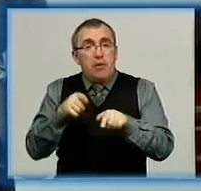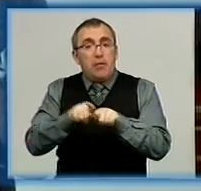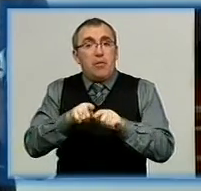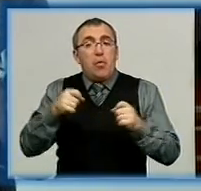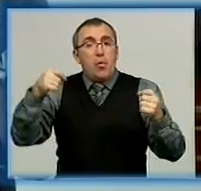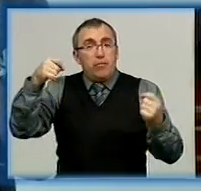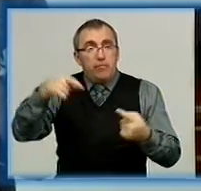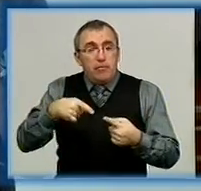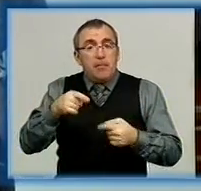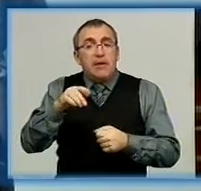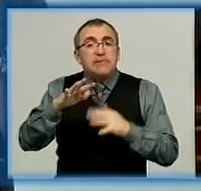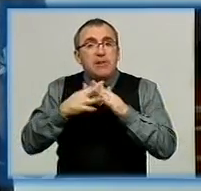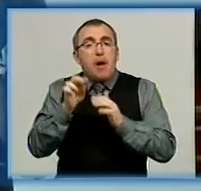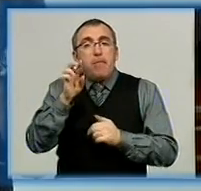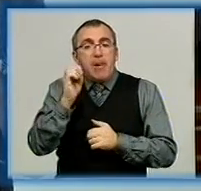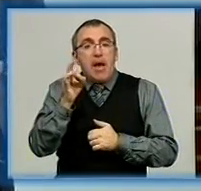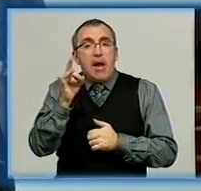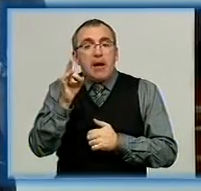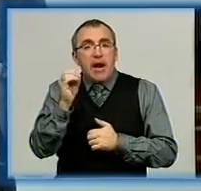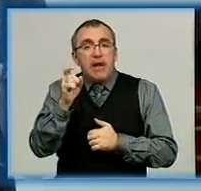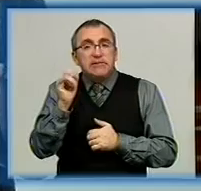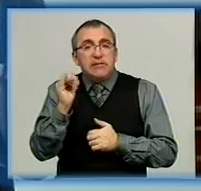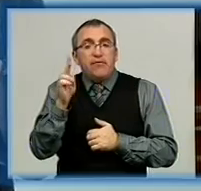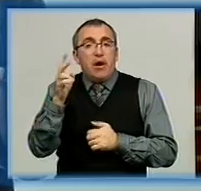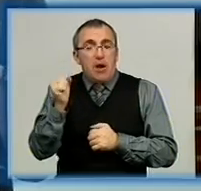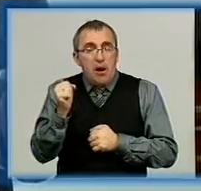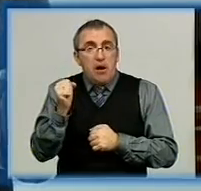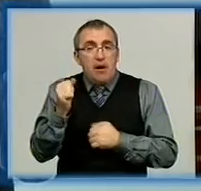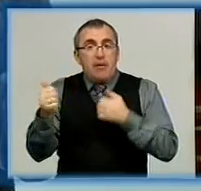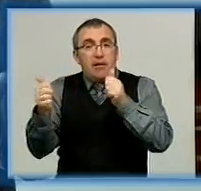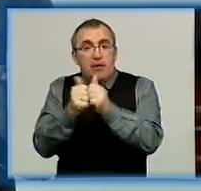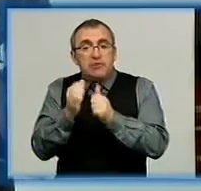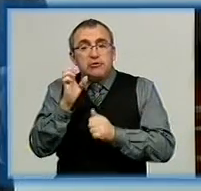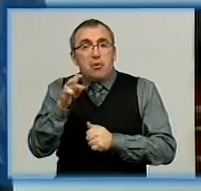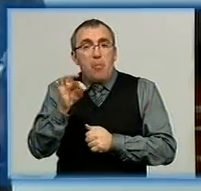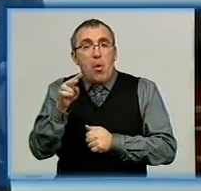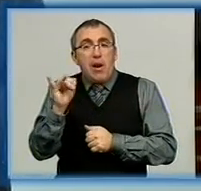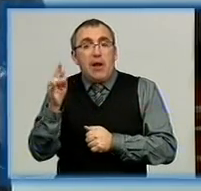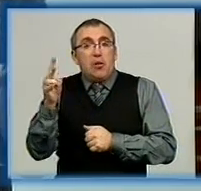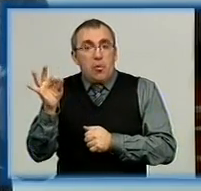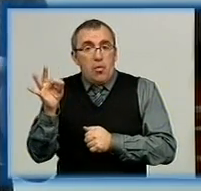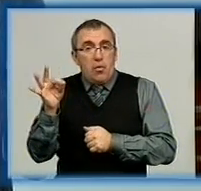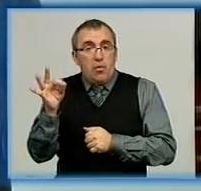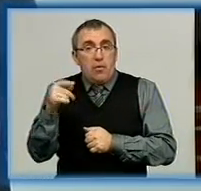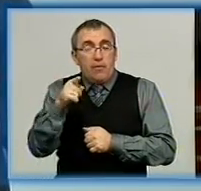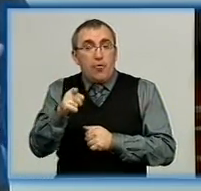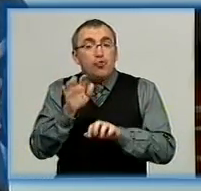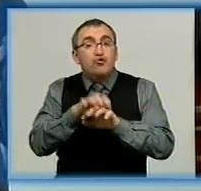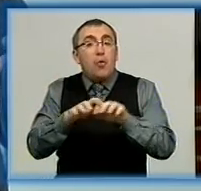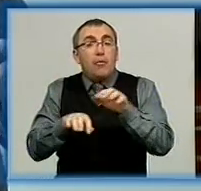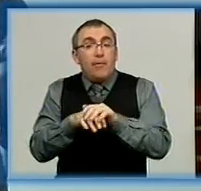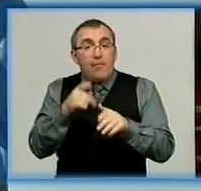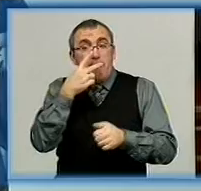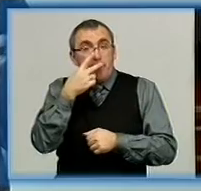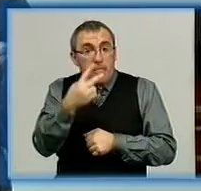походить із села Березівка. Це село, яке знаходиться прямо біля Смоліного. І називається вона «Чобітки», тому що ви